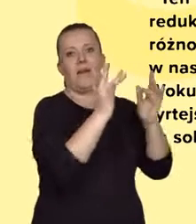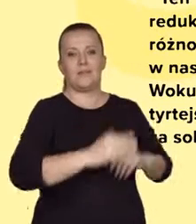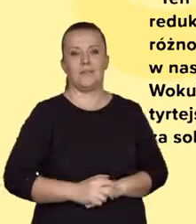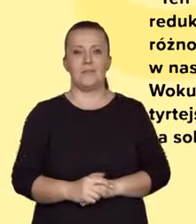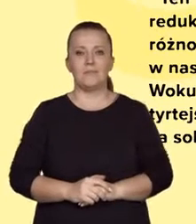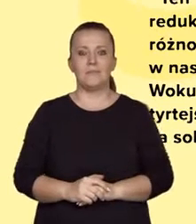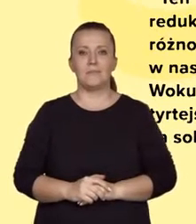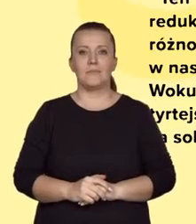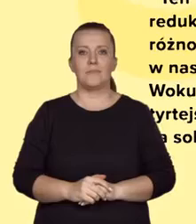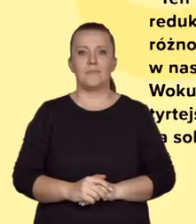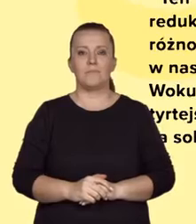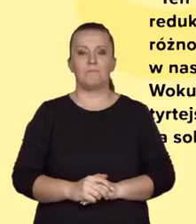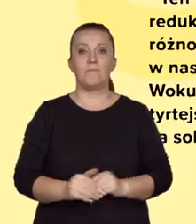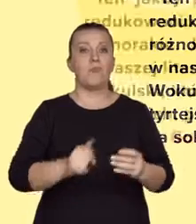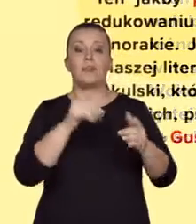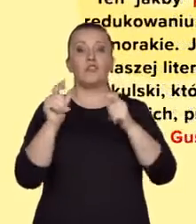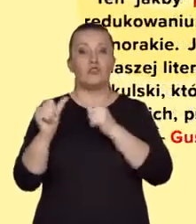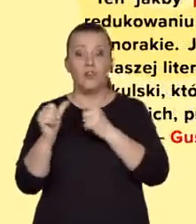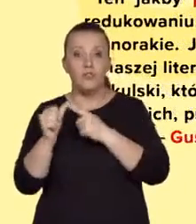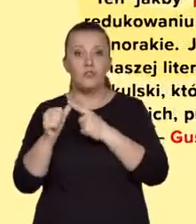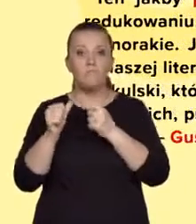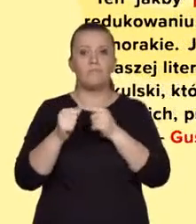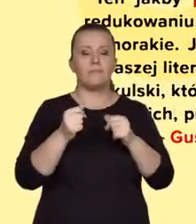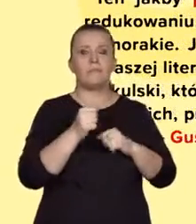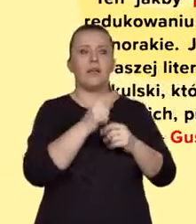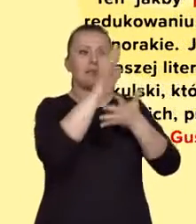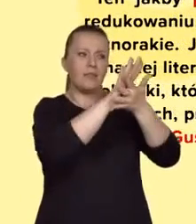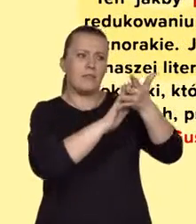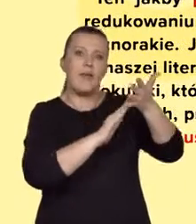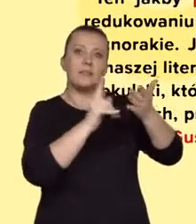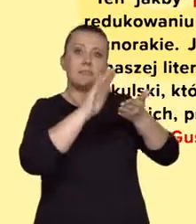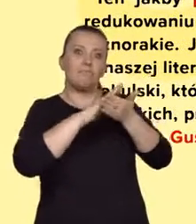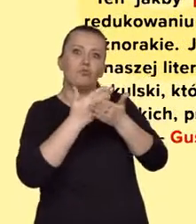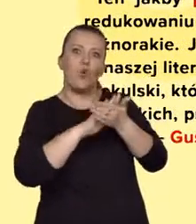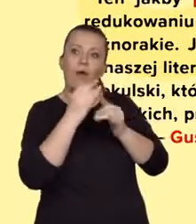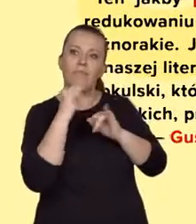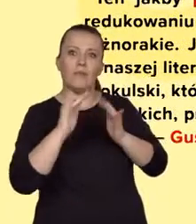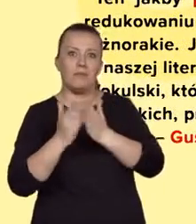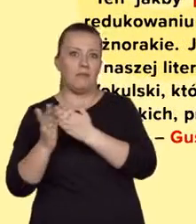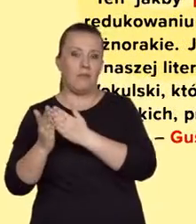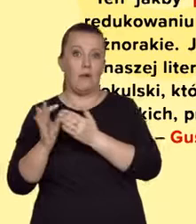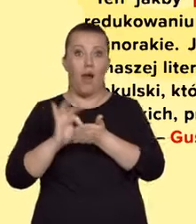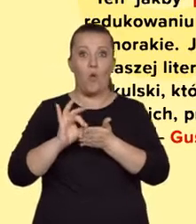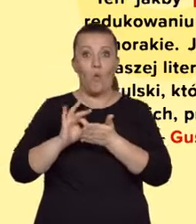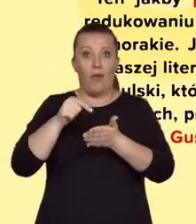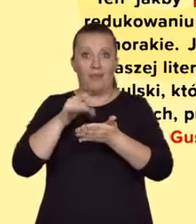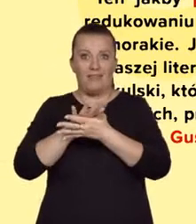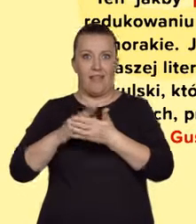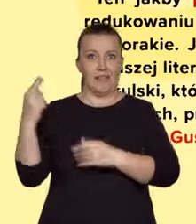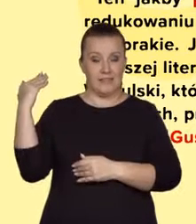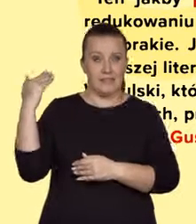Kolejna rzecz, zwróć uwagę na przykłady literackie. W tekście, który omawiamy, pojawi się i Norwid,